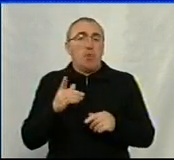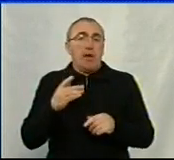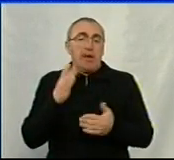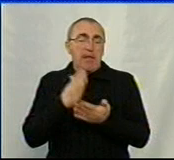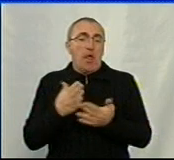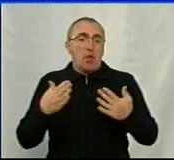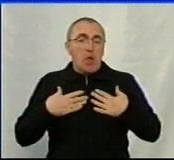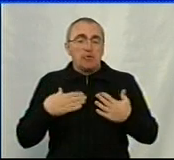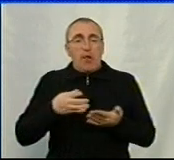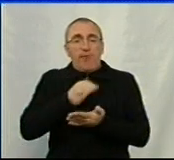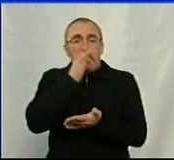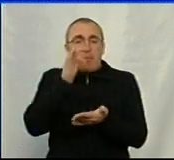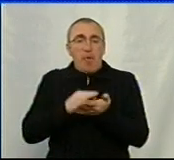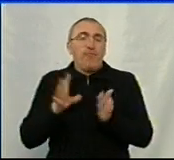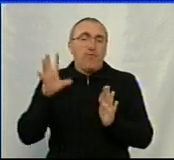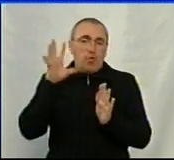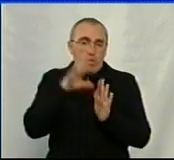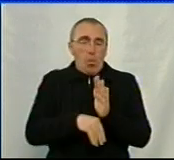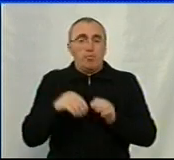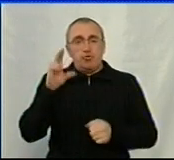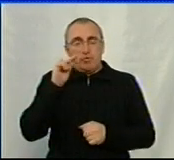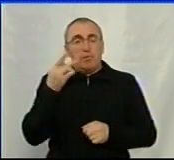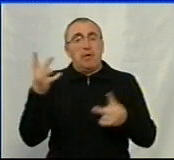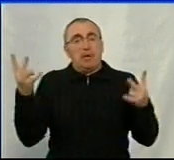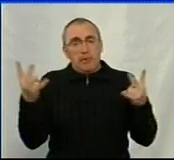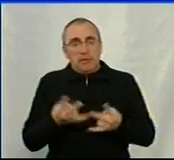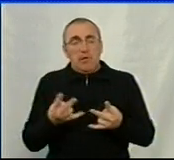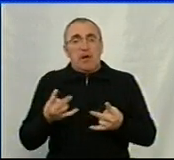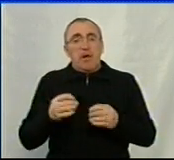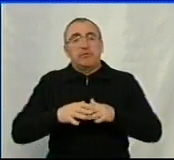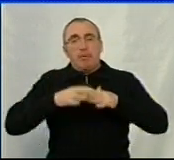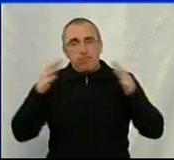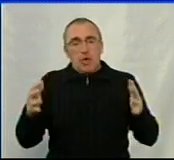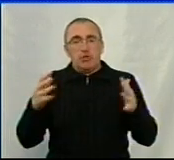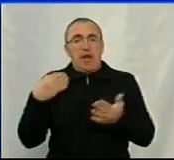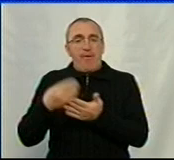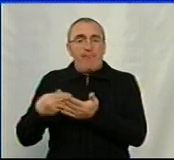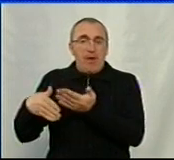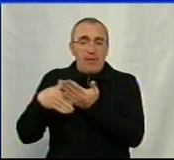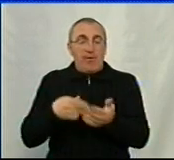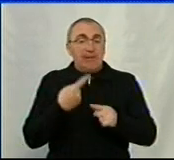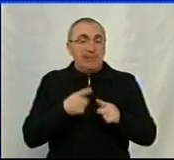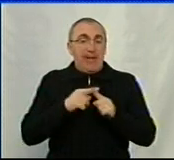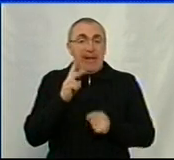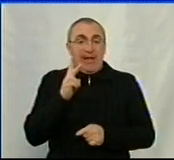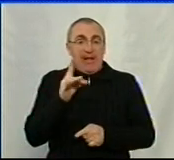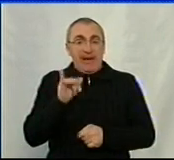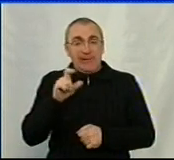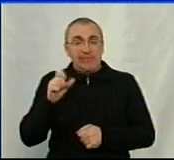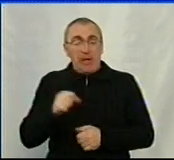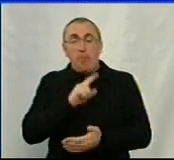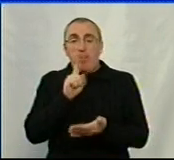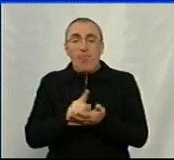відповідальність в тому числі. Тому, звичайно, треба збільшити фінансування. І саме ця криза показала, що ми повинні це